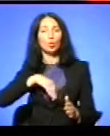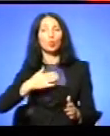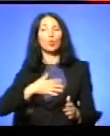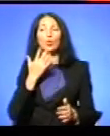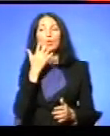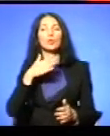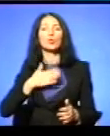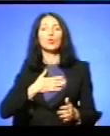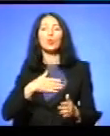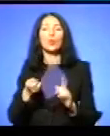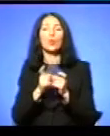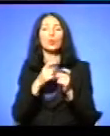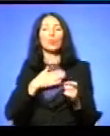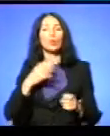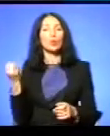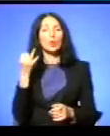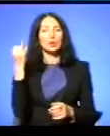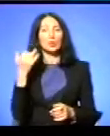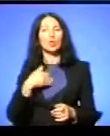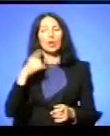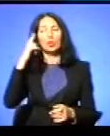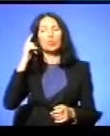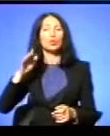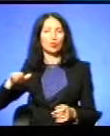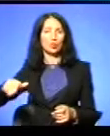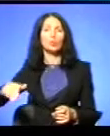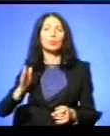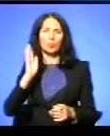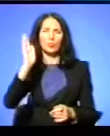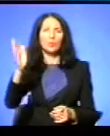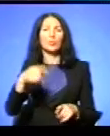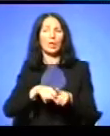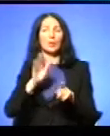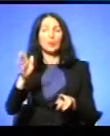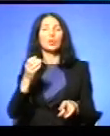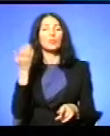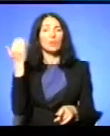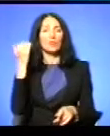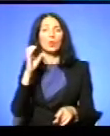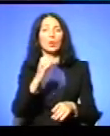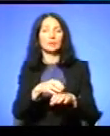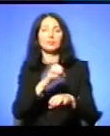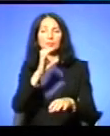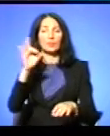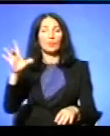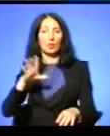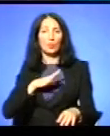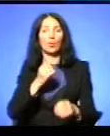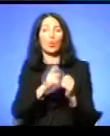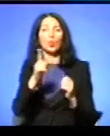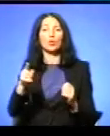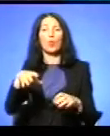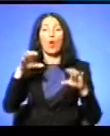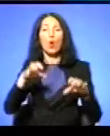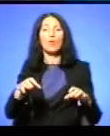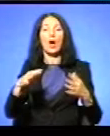боротьбу, мою історію О, а я думаю, що колись так буде, потихеньку Бо колись при совєтах кожну голова колоску роздав червоний,